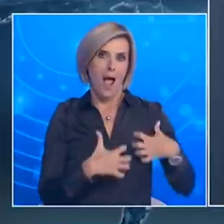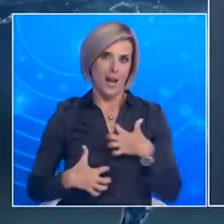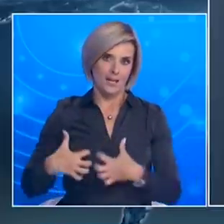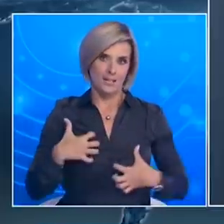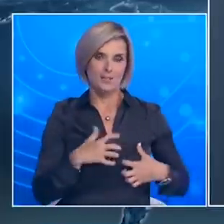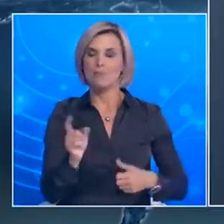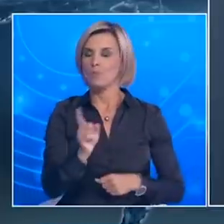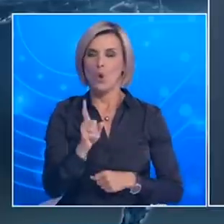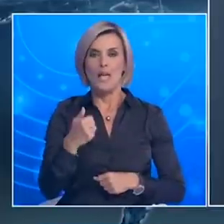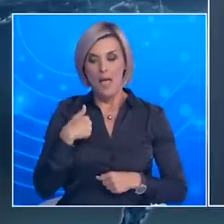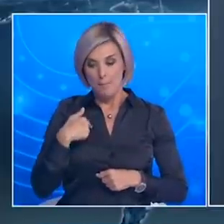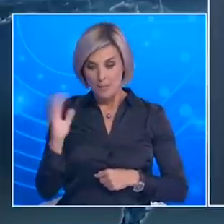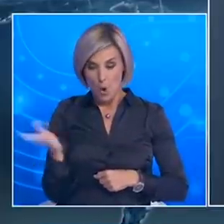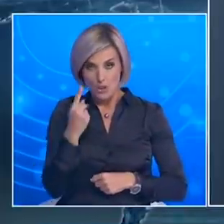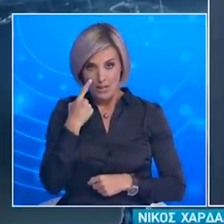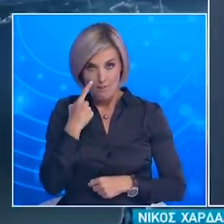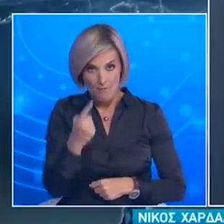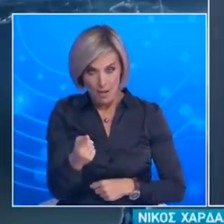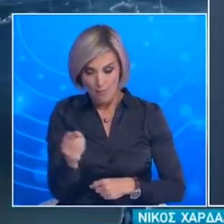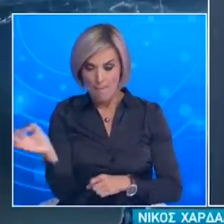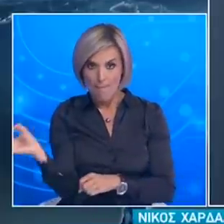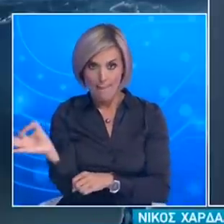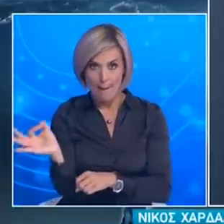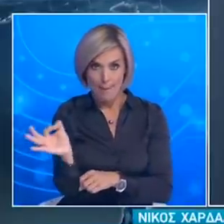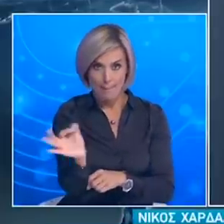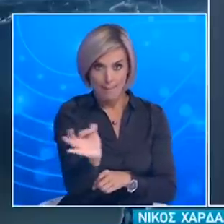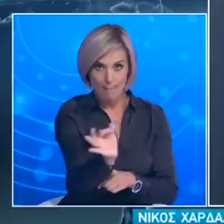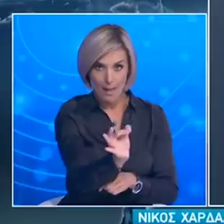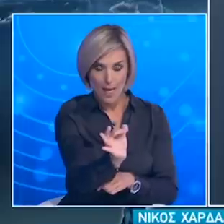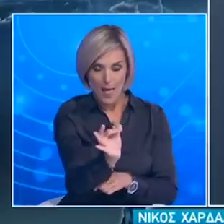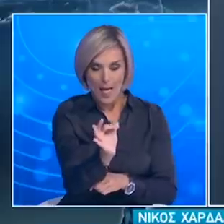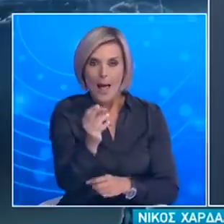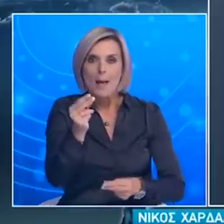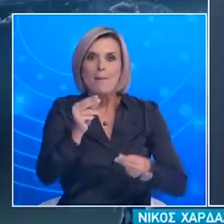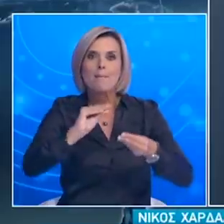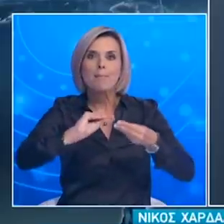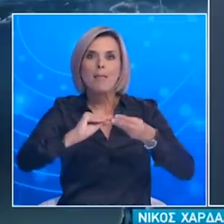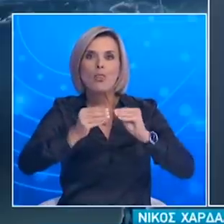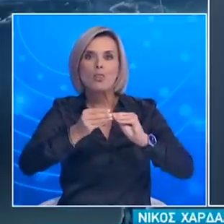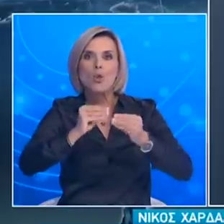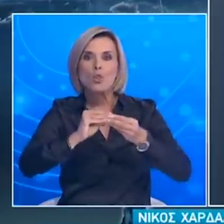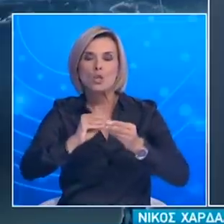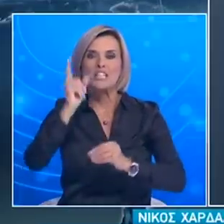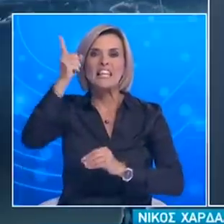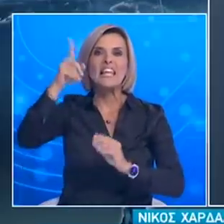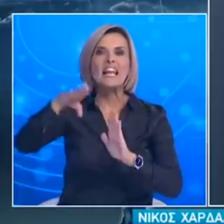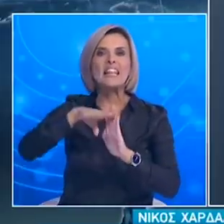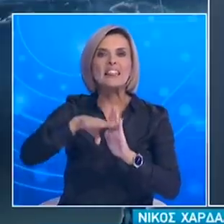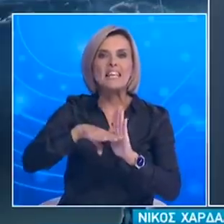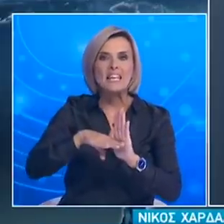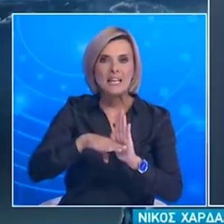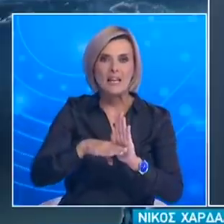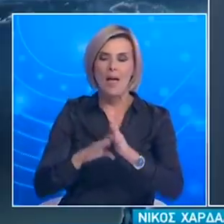αναλύουμε τα κρούσματα αυτά τα οποία δεν είναι σε κλάστερ αρχίζουμε και μετράμε μια σειρά κριτηρίων ποια είναι αυτά το βαθμό η